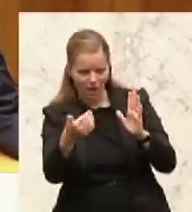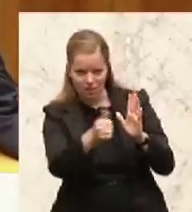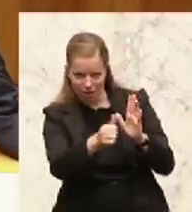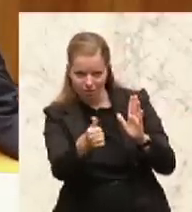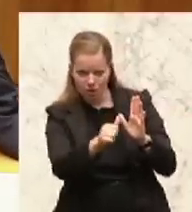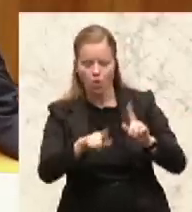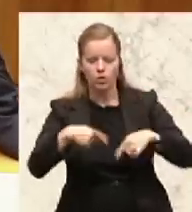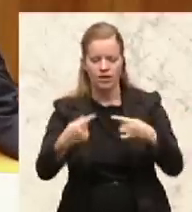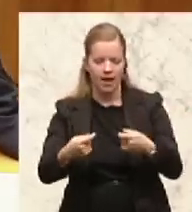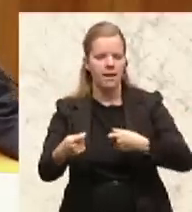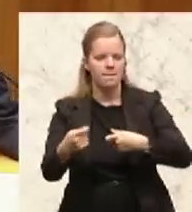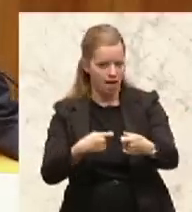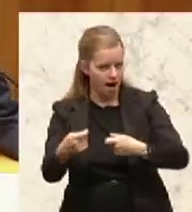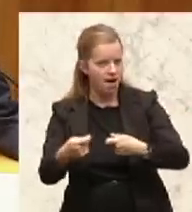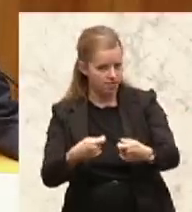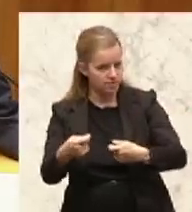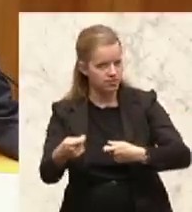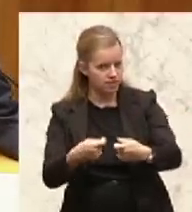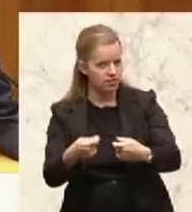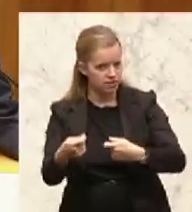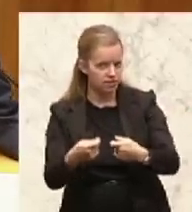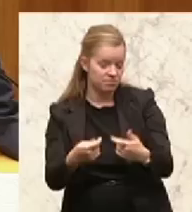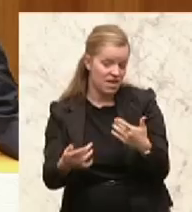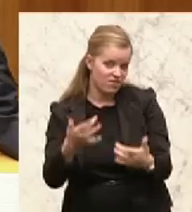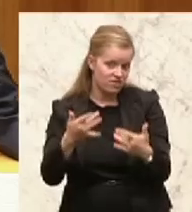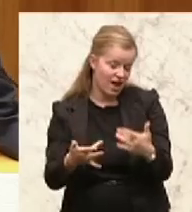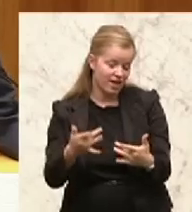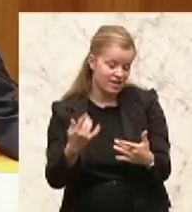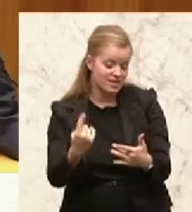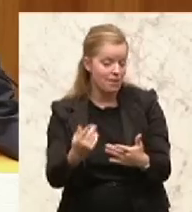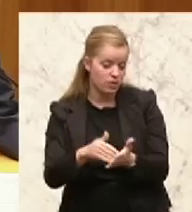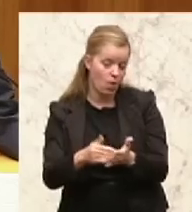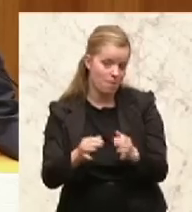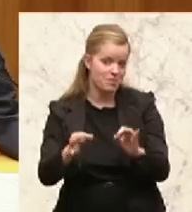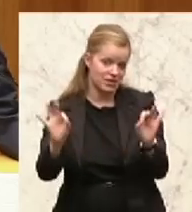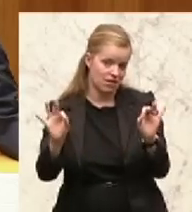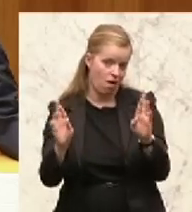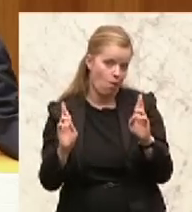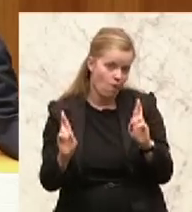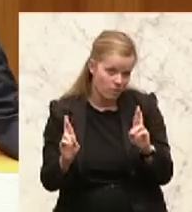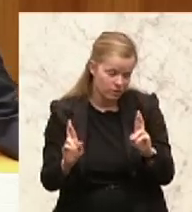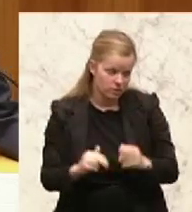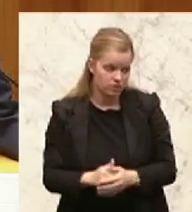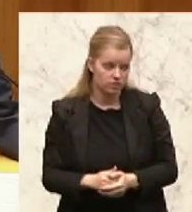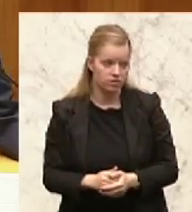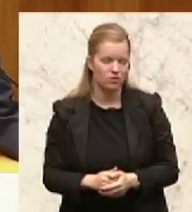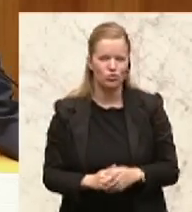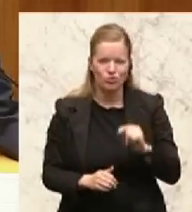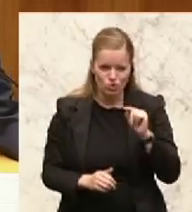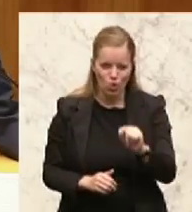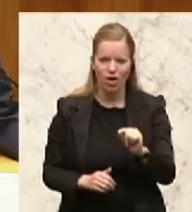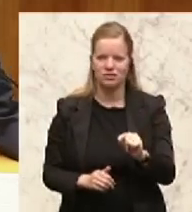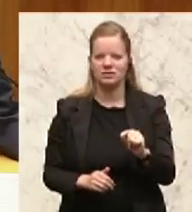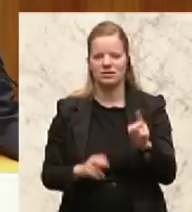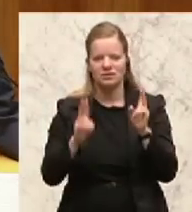dann entsprechend selbst vielleicht noch verbessert. Das bleibt ja die Hoffnung tatsächlich, dass hier dann auch ein entsprechender